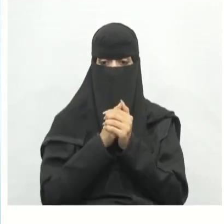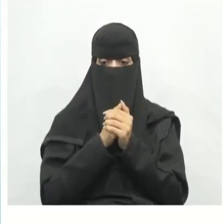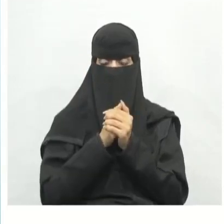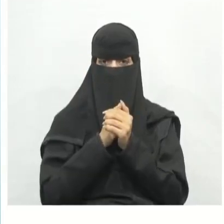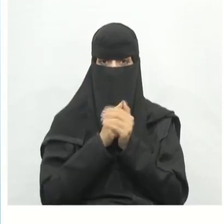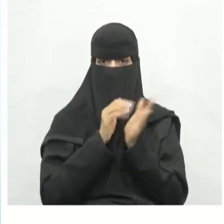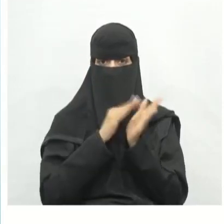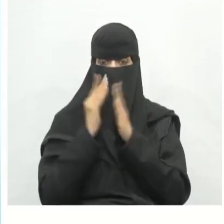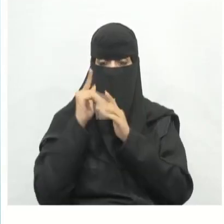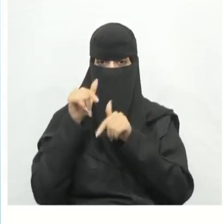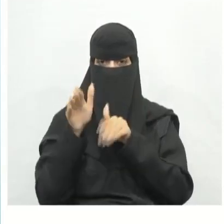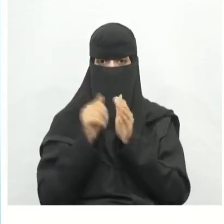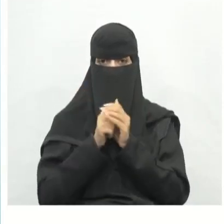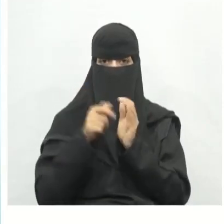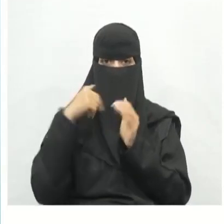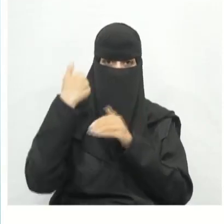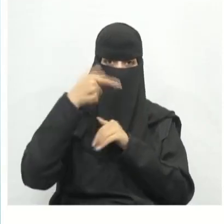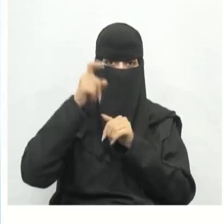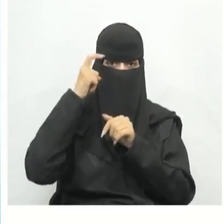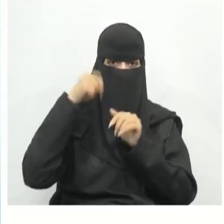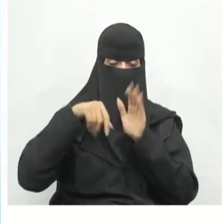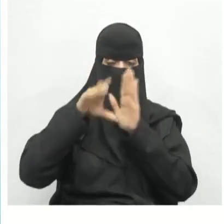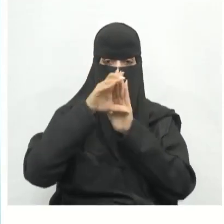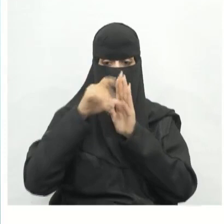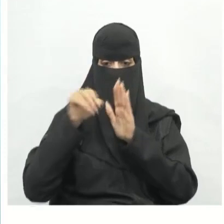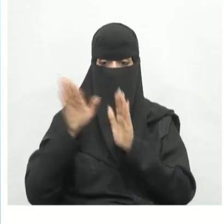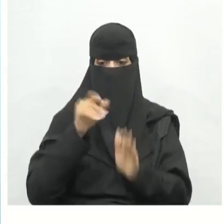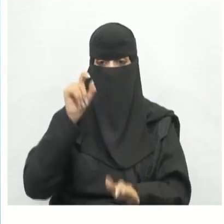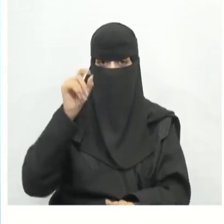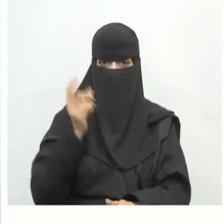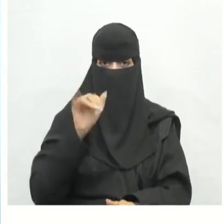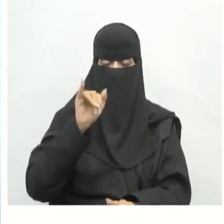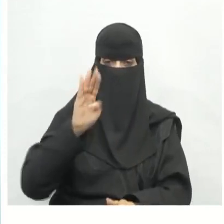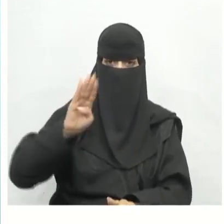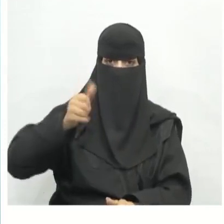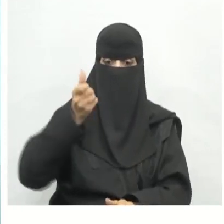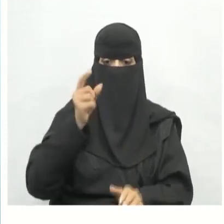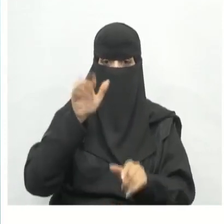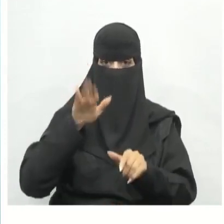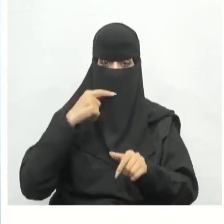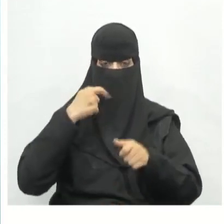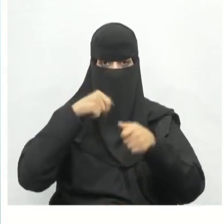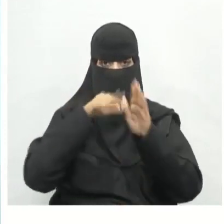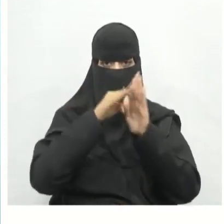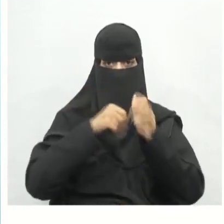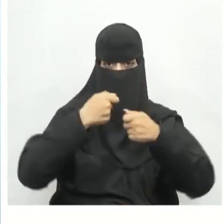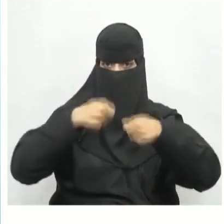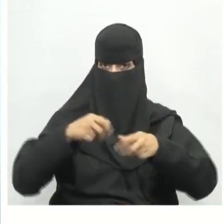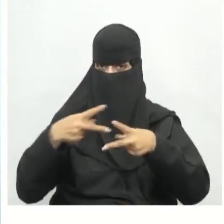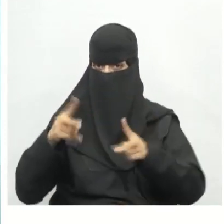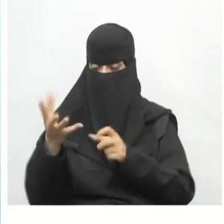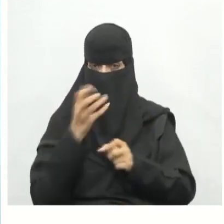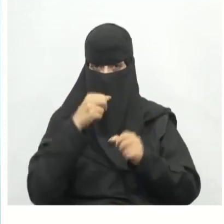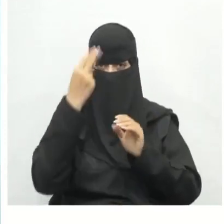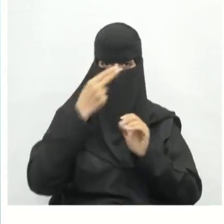بعد ذلك سنتعرف على برنامج الفريكايد وهو برنامج مجاني مفتوح المصدر لتصميم